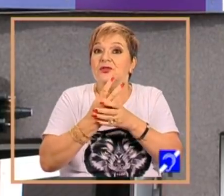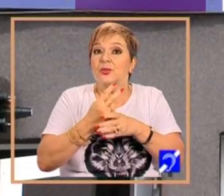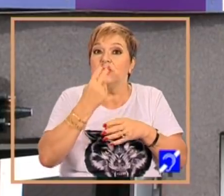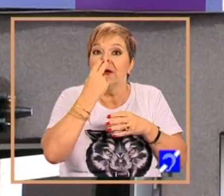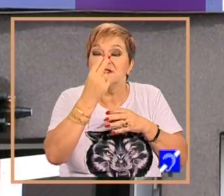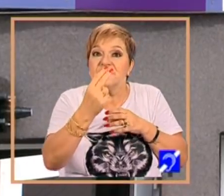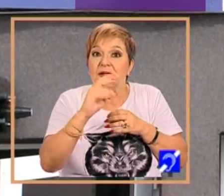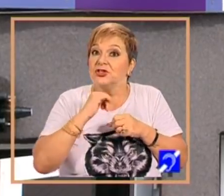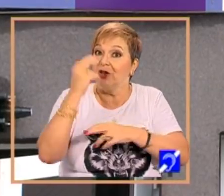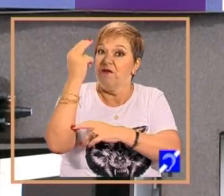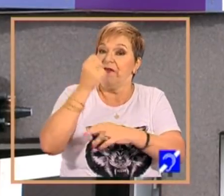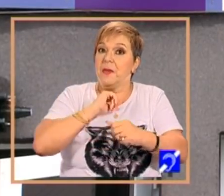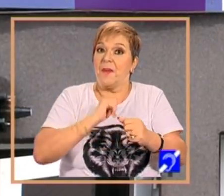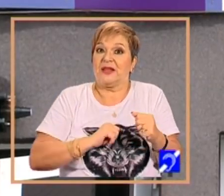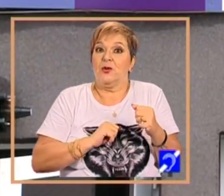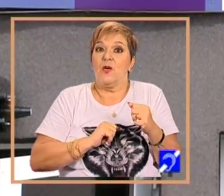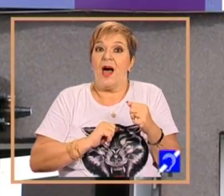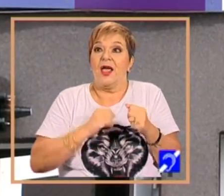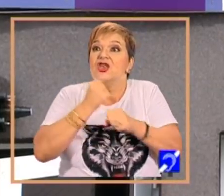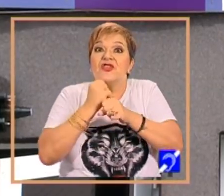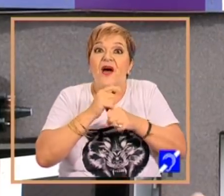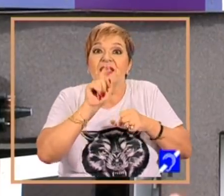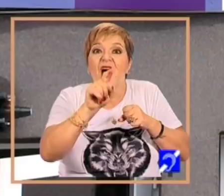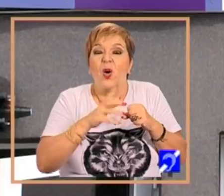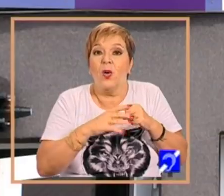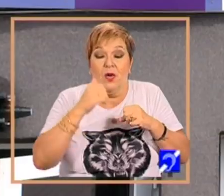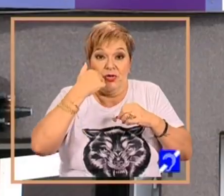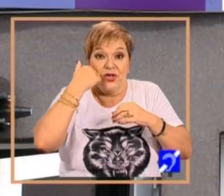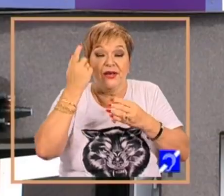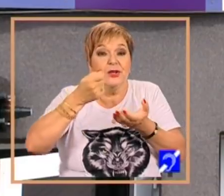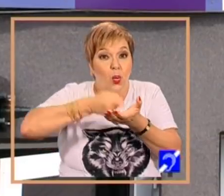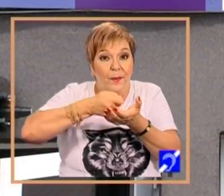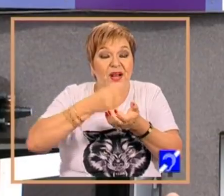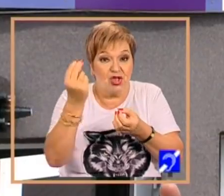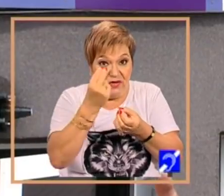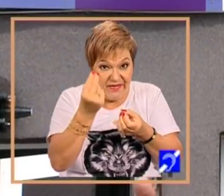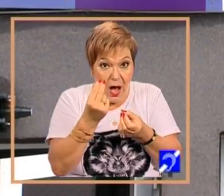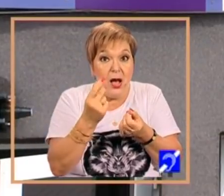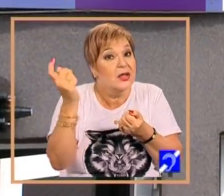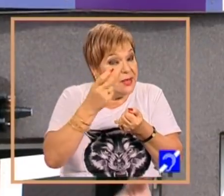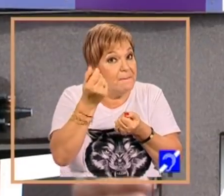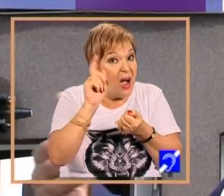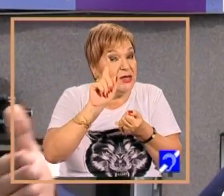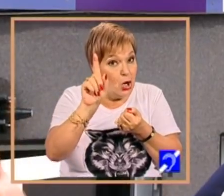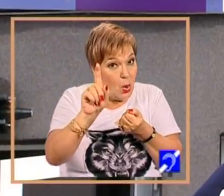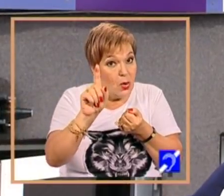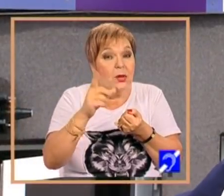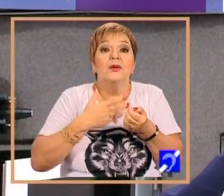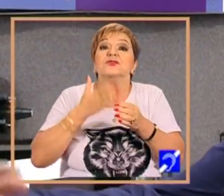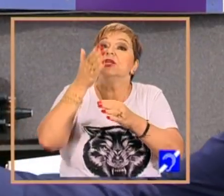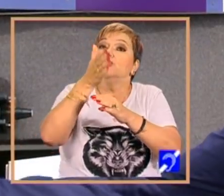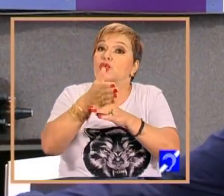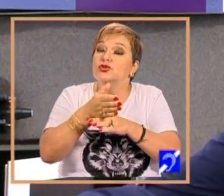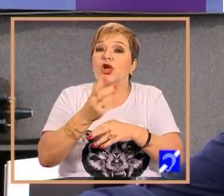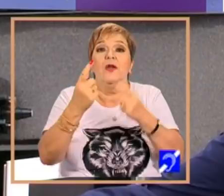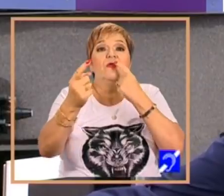și privații ce anume facem. Și noi, în general, când achiziționăm ceva, mergem la furnizor, care e a legătura cu primul